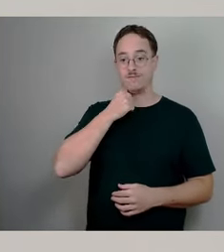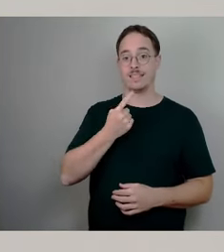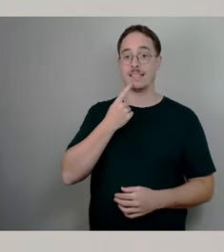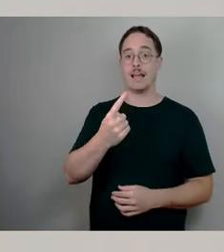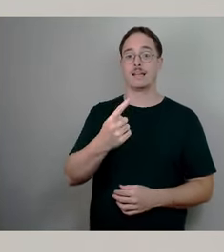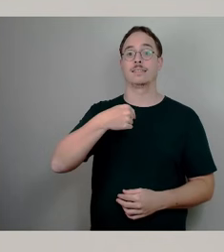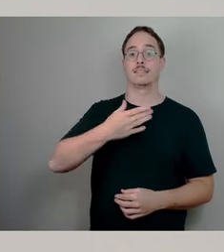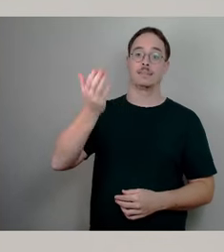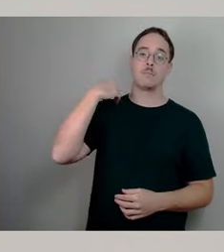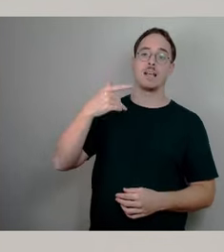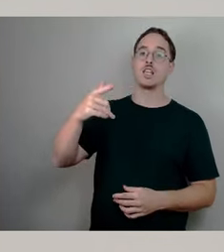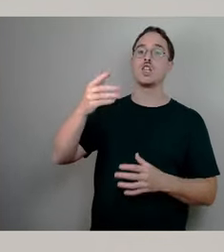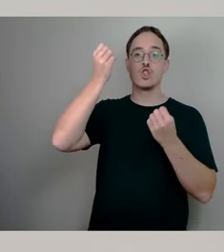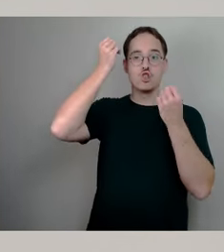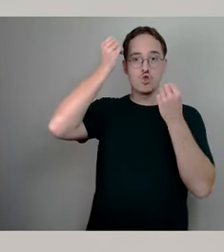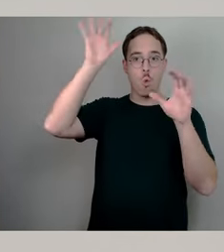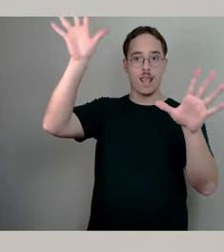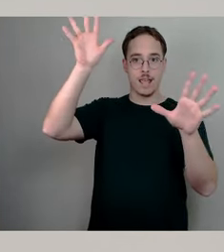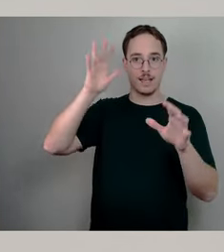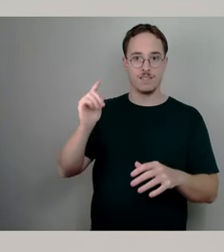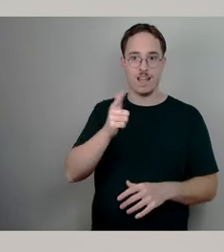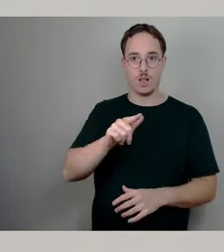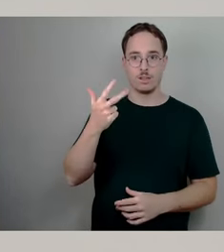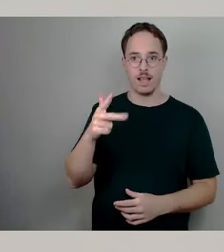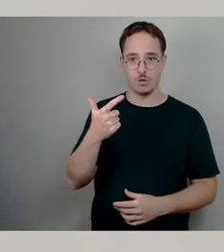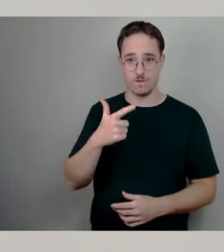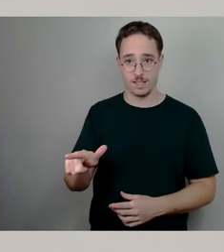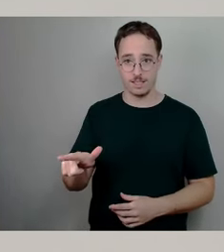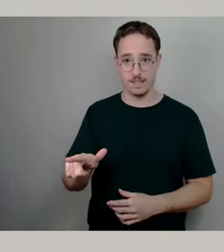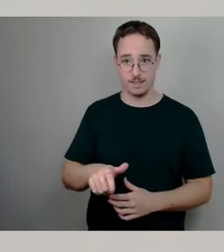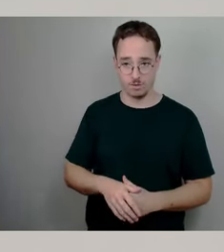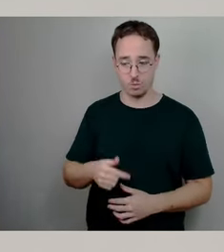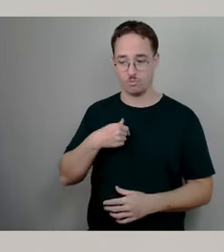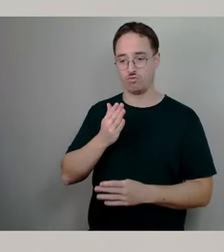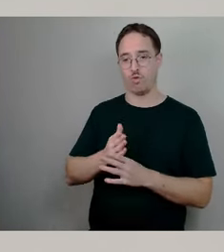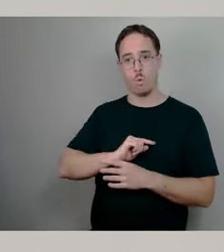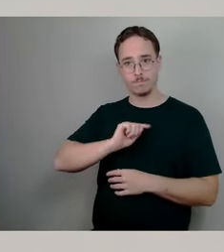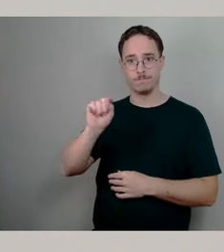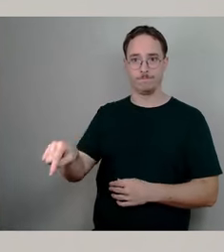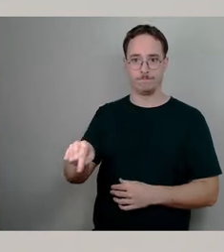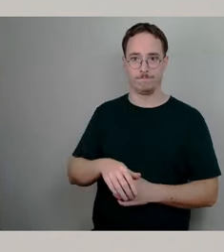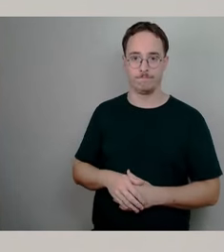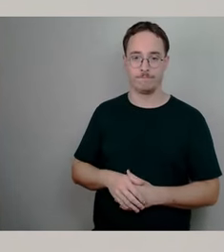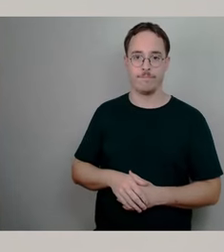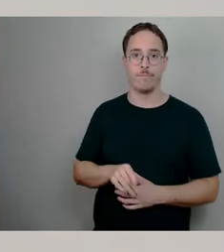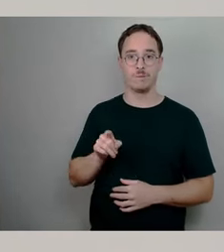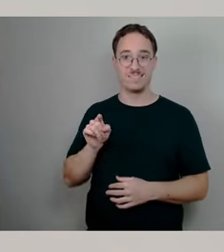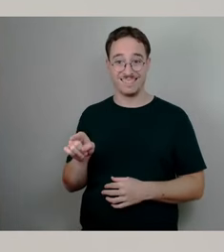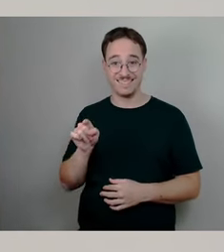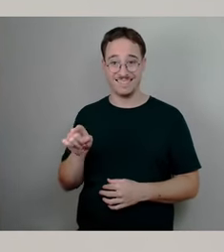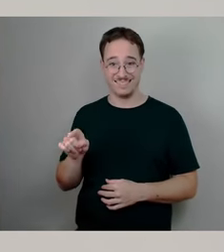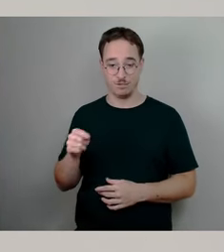Stadtbezirksbeiratssitzung Loschwitz war und über den Planungsstand zur Integration von Radverkehrsanlagen im Zuge der Bautzerstraße bzw. Bautzer